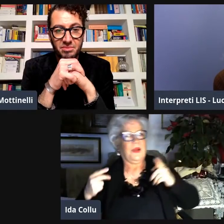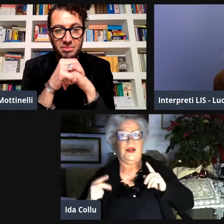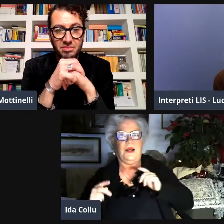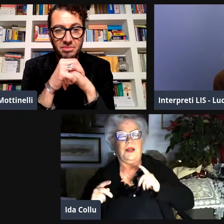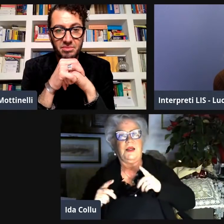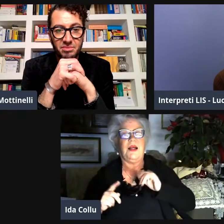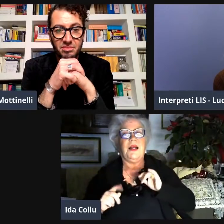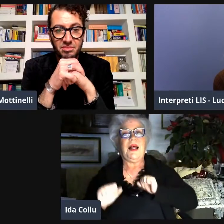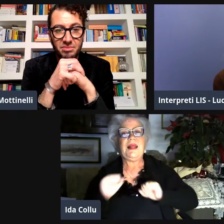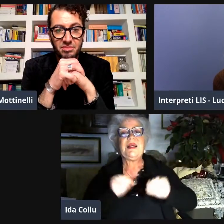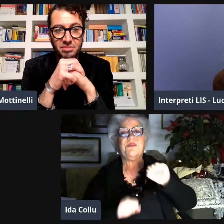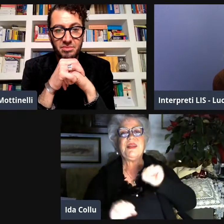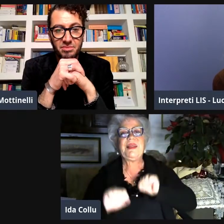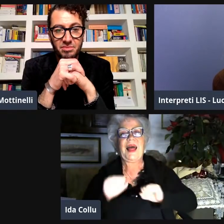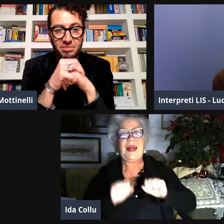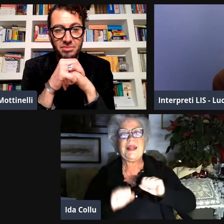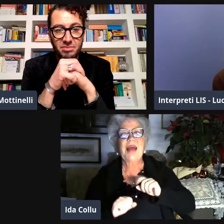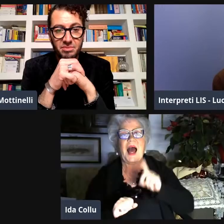successivamente